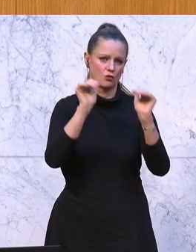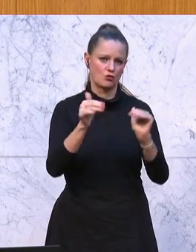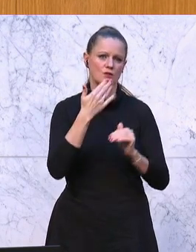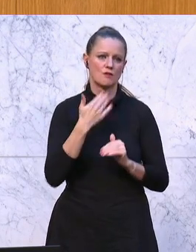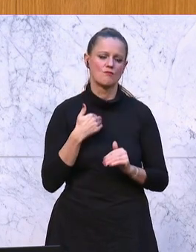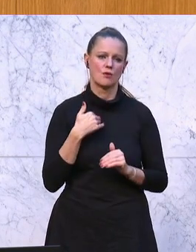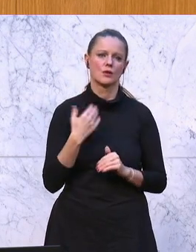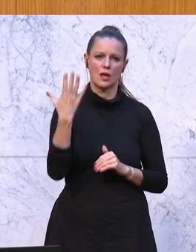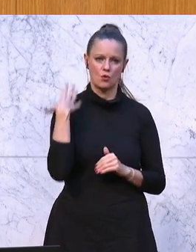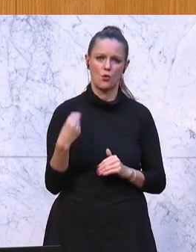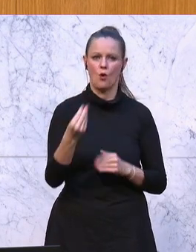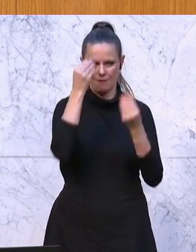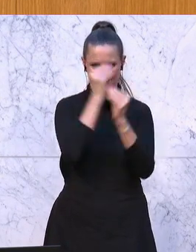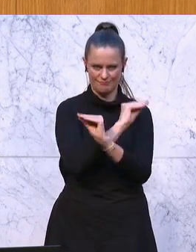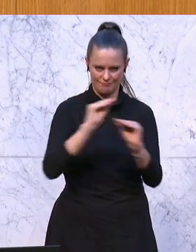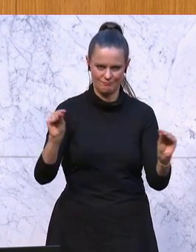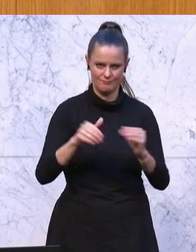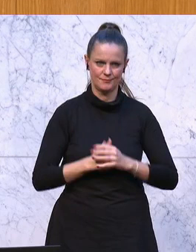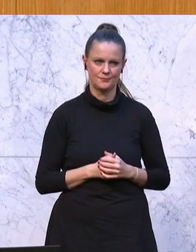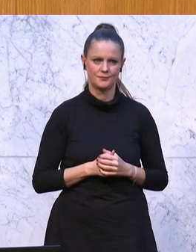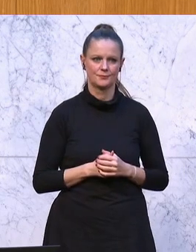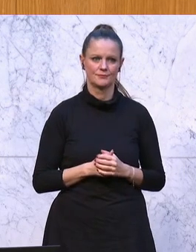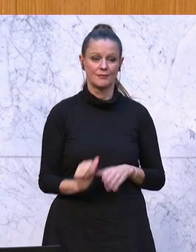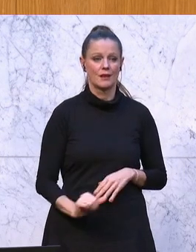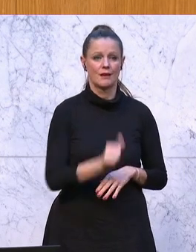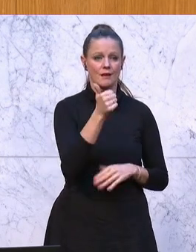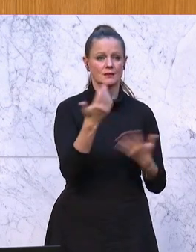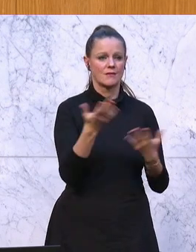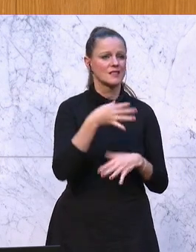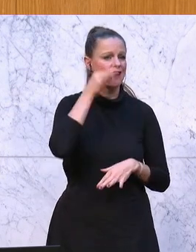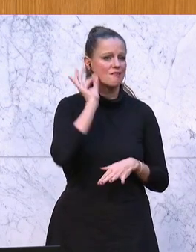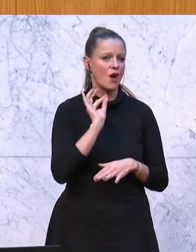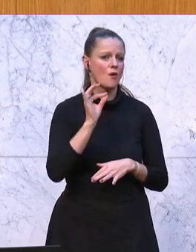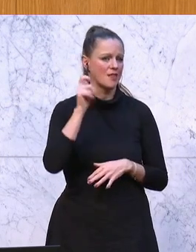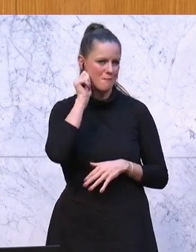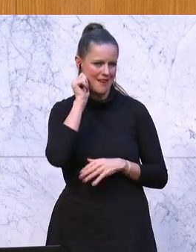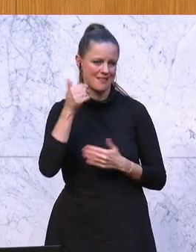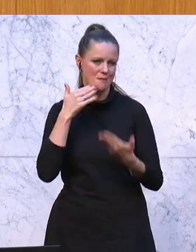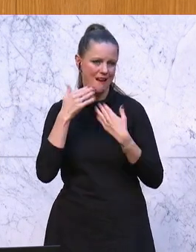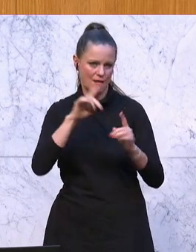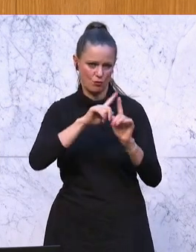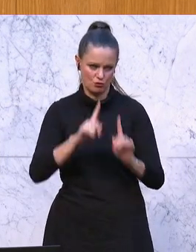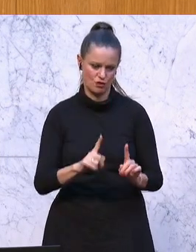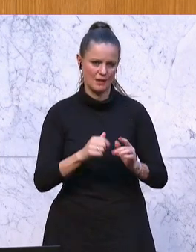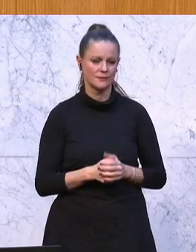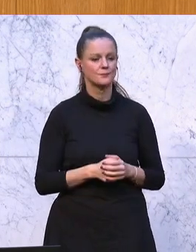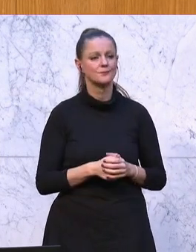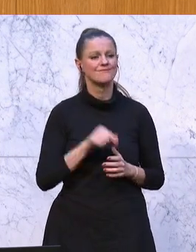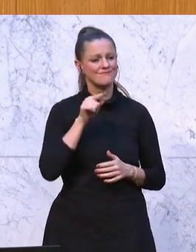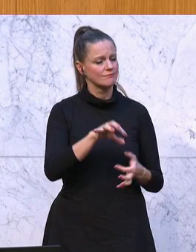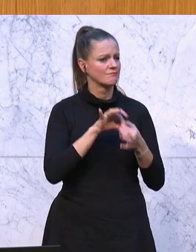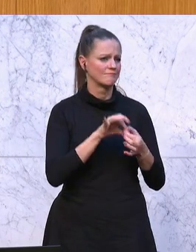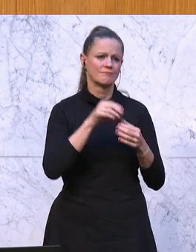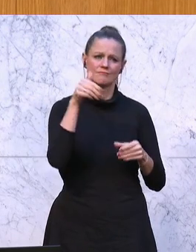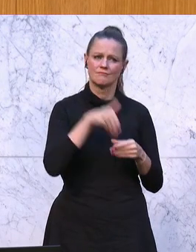möchte ich noch einmal erwähnen. Und zwar als erstes die Frauen und Mädchenberatungsstellen. Die Frauen und Mädchenberatungsstellen leisten